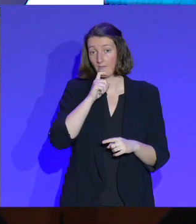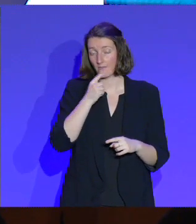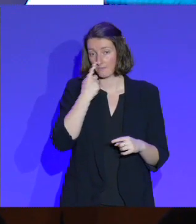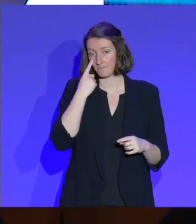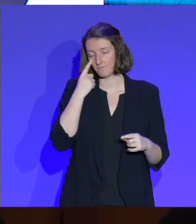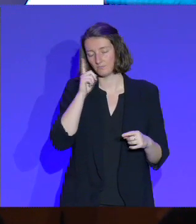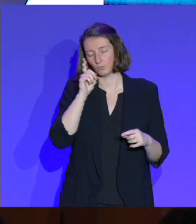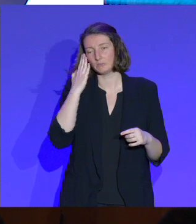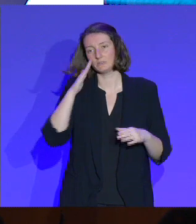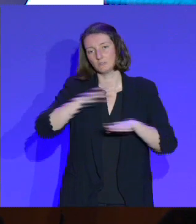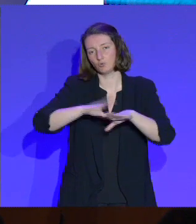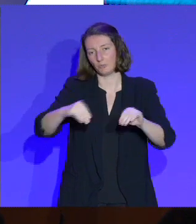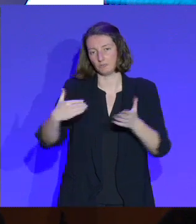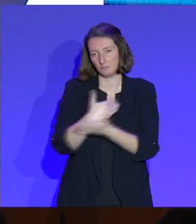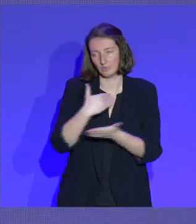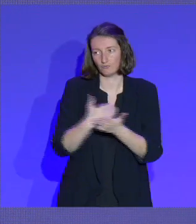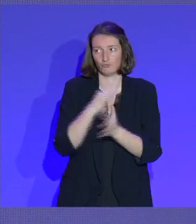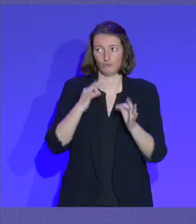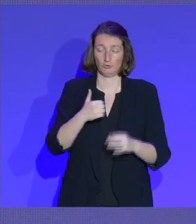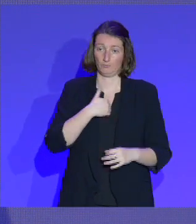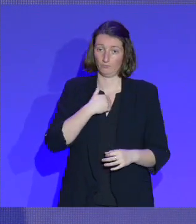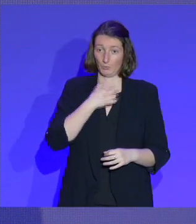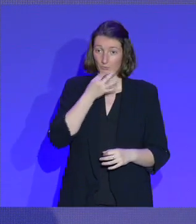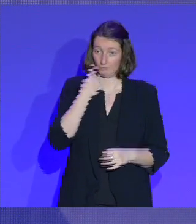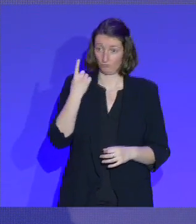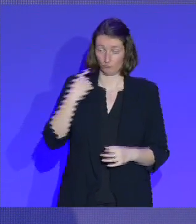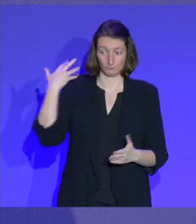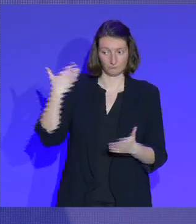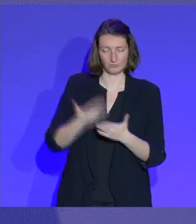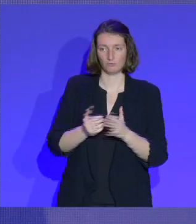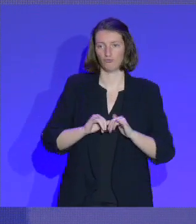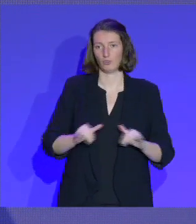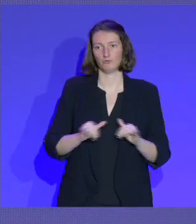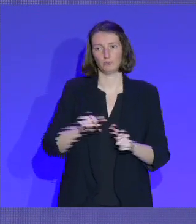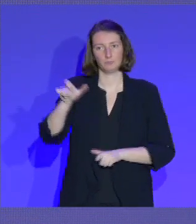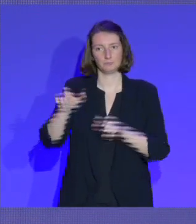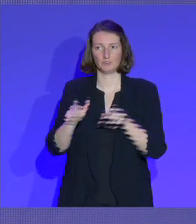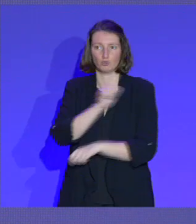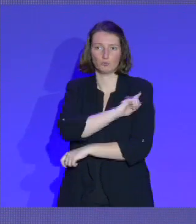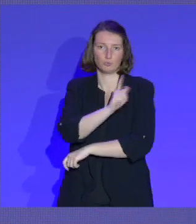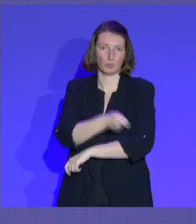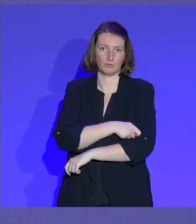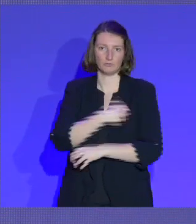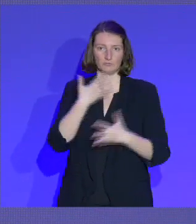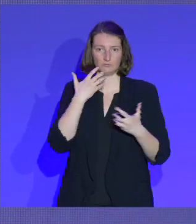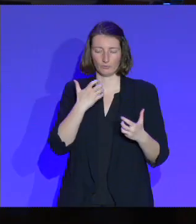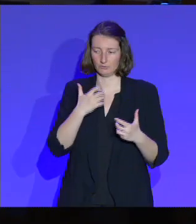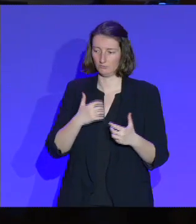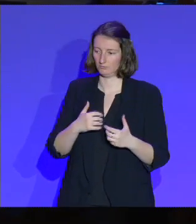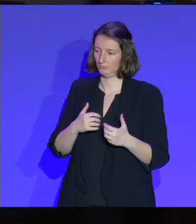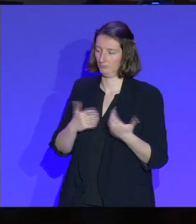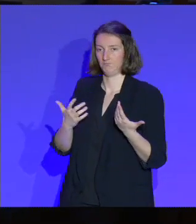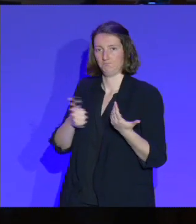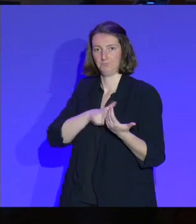est passé. Et pour ma part, je l'ai toujours dit, je ne souhaite jamais prendre en otage les sportives et les sportifs. En revanche, nous avons une responsabilité